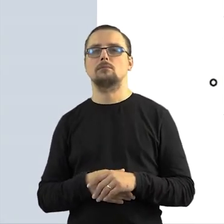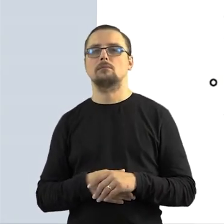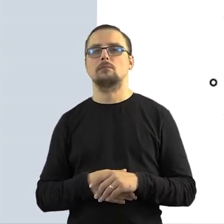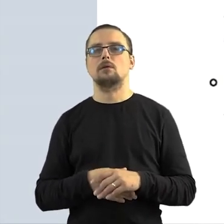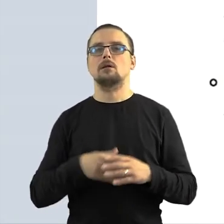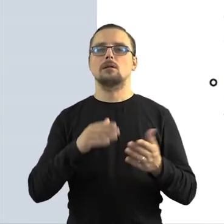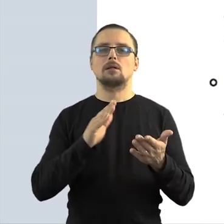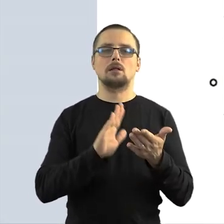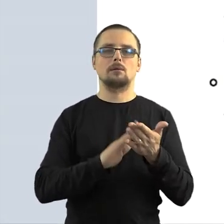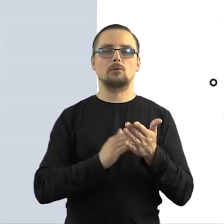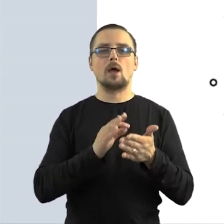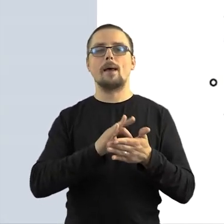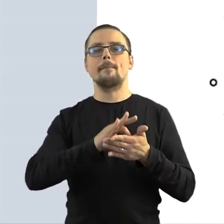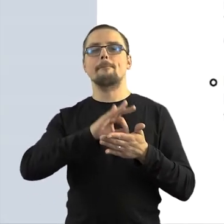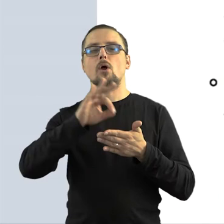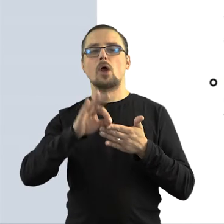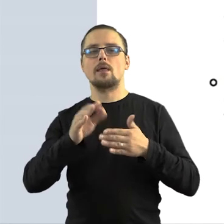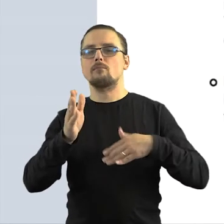wykorzystywać